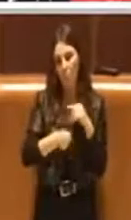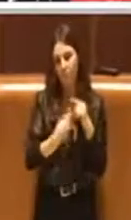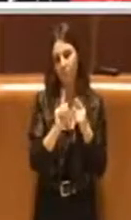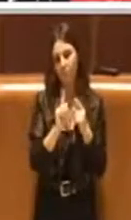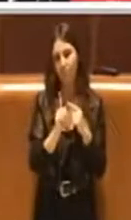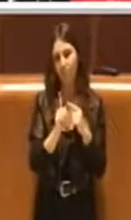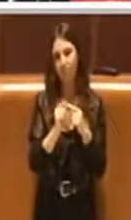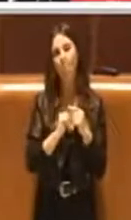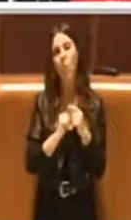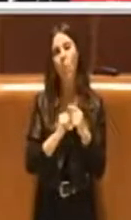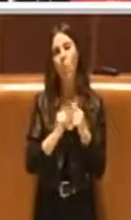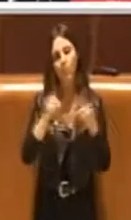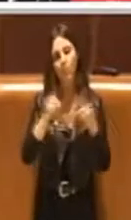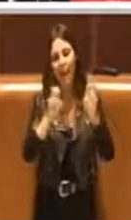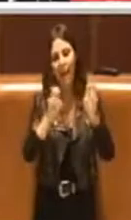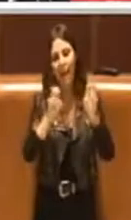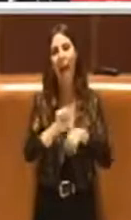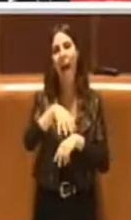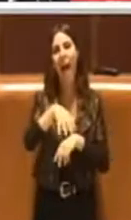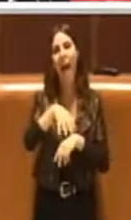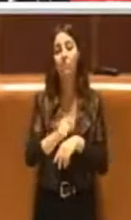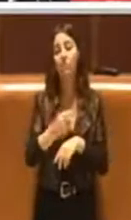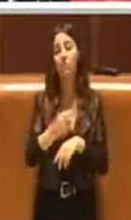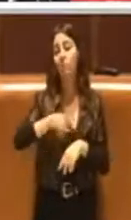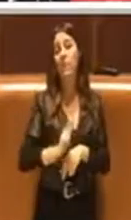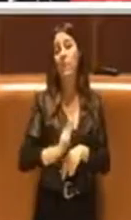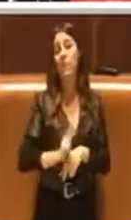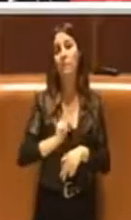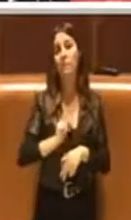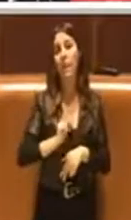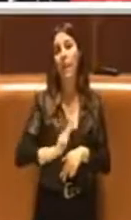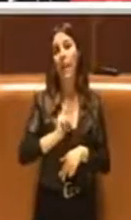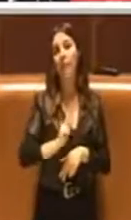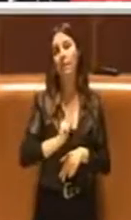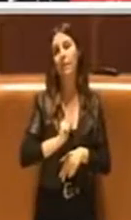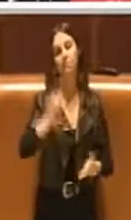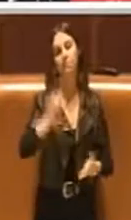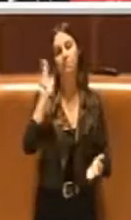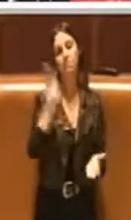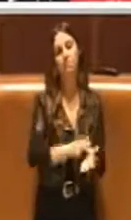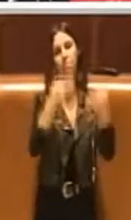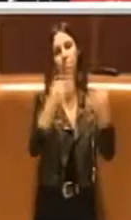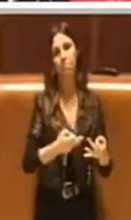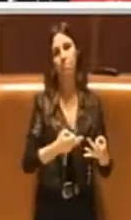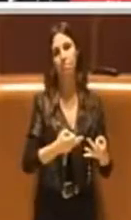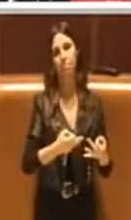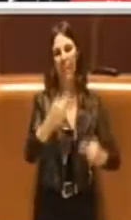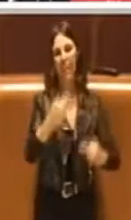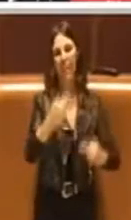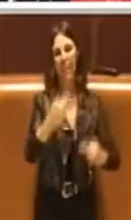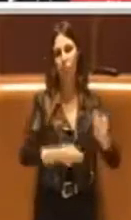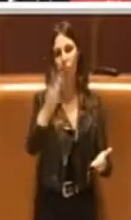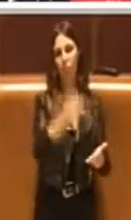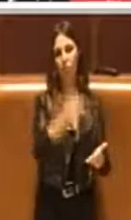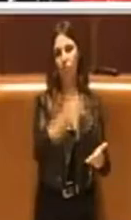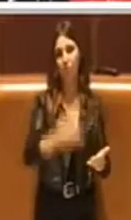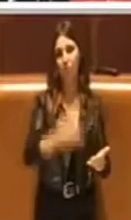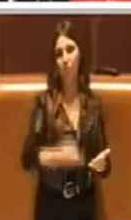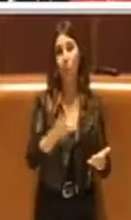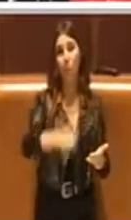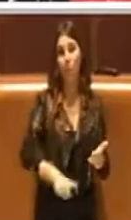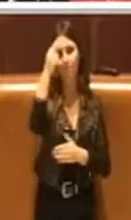AMA su cui è auspicabile al più presto un'approvazione definitiva dei bilanci perché ricordo che i bilanci